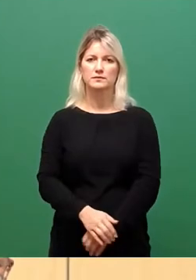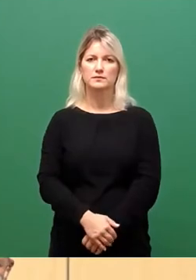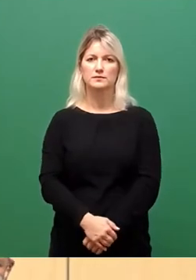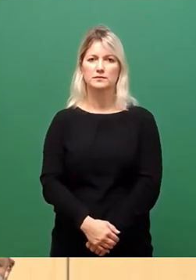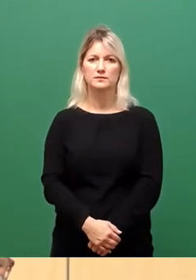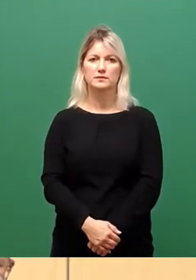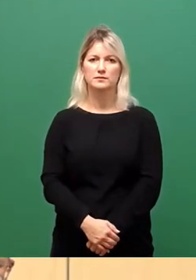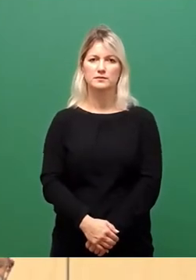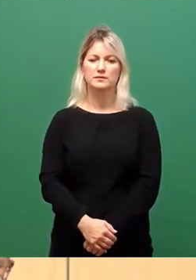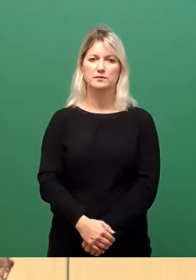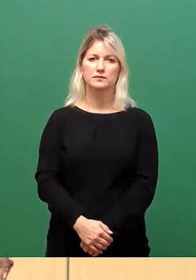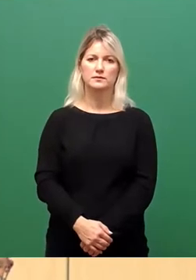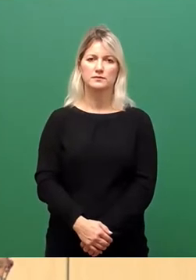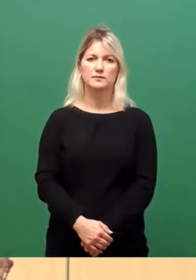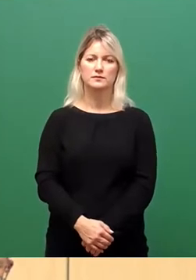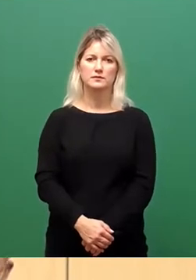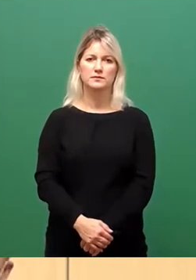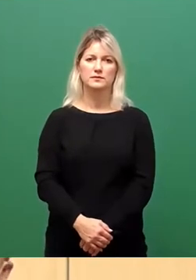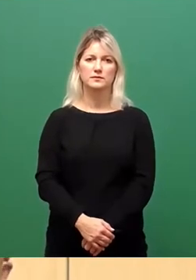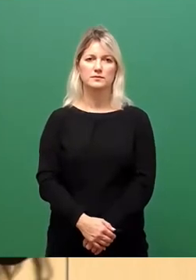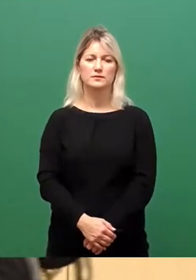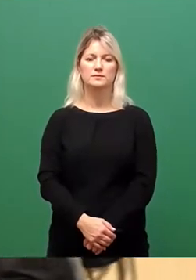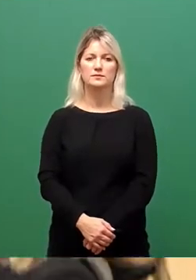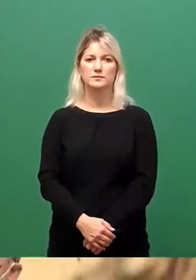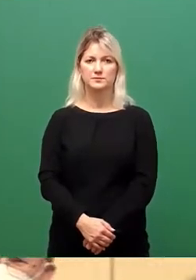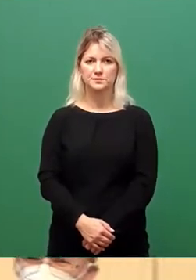Vielen Dank. Jawohl, jawohl.